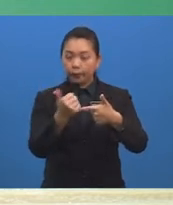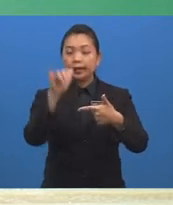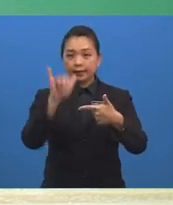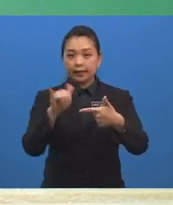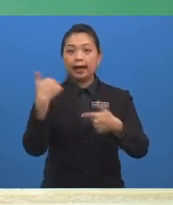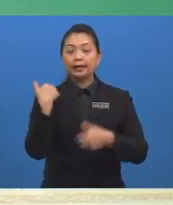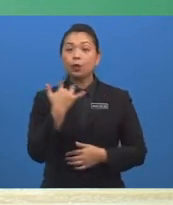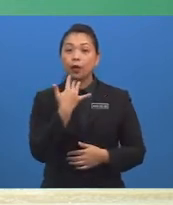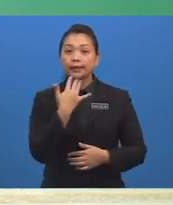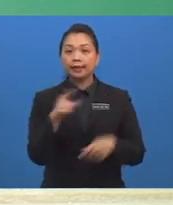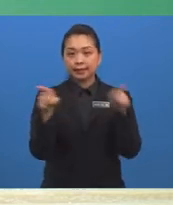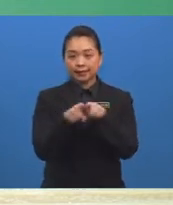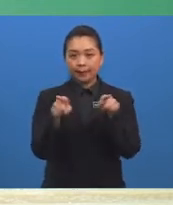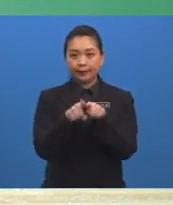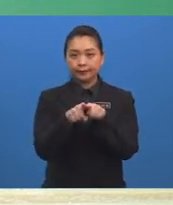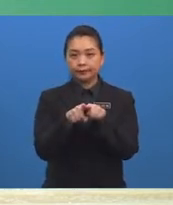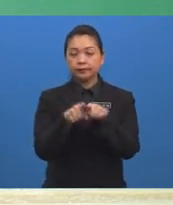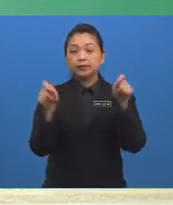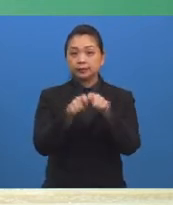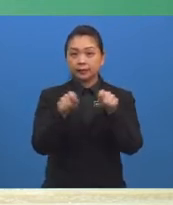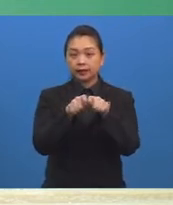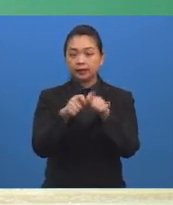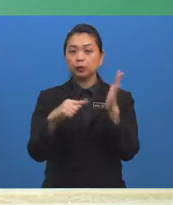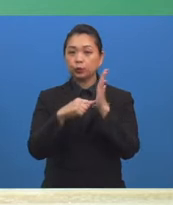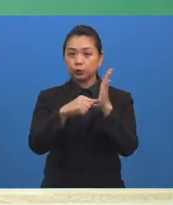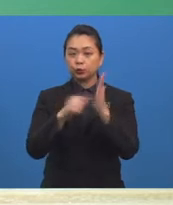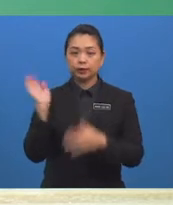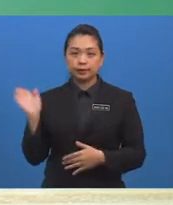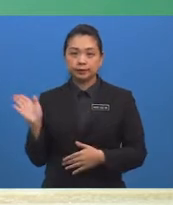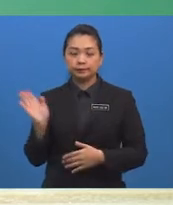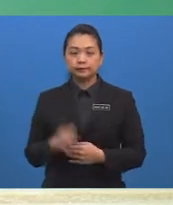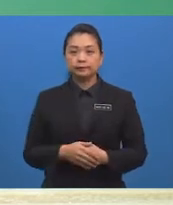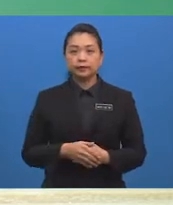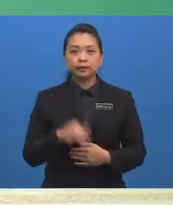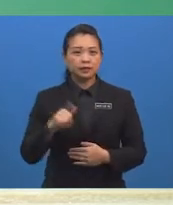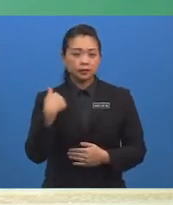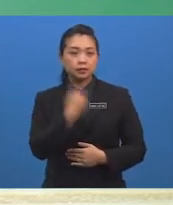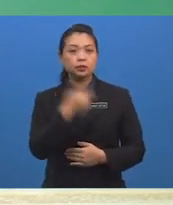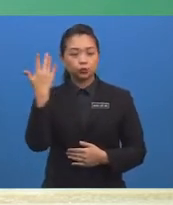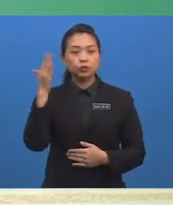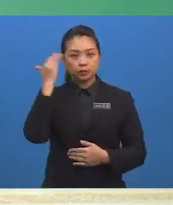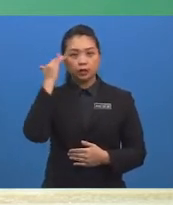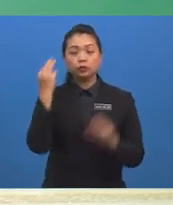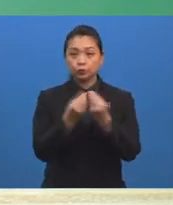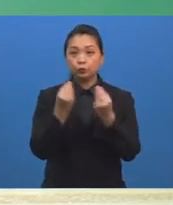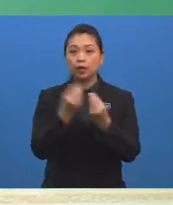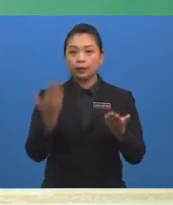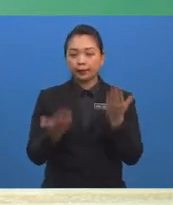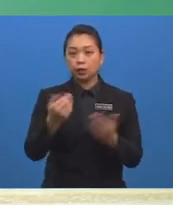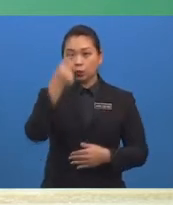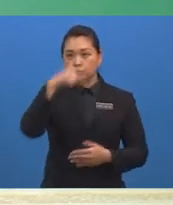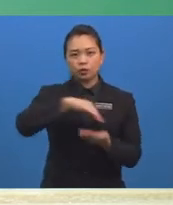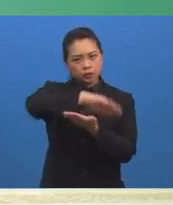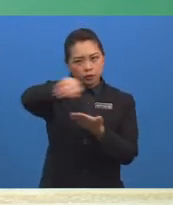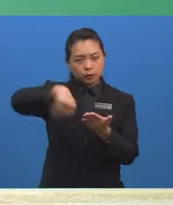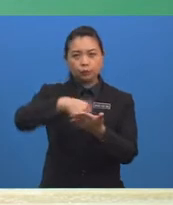warna yang sama Seperti mana yang diketahui jumlah kebarang kalian Untuk kesemua